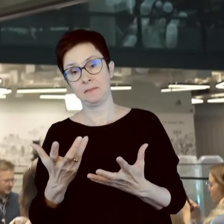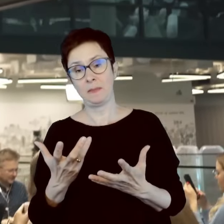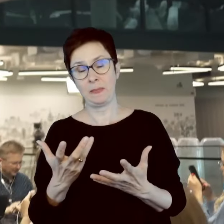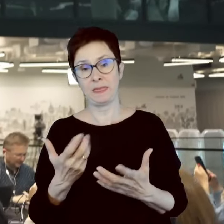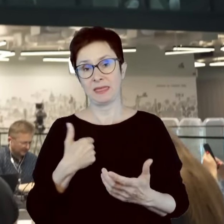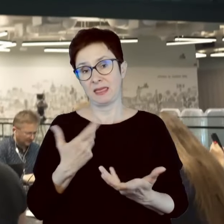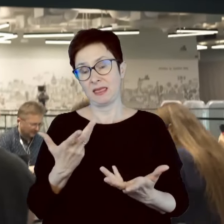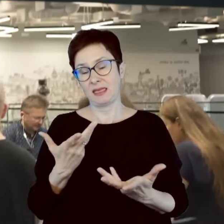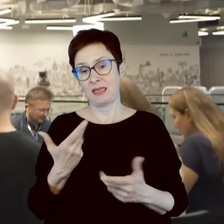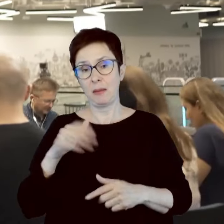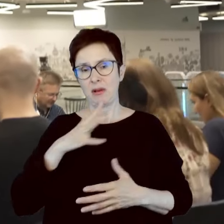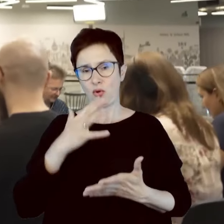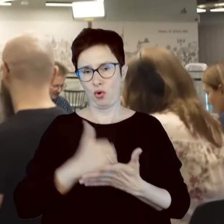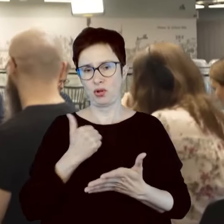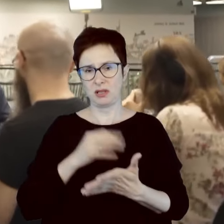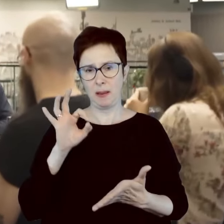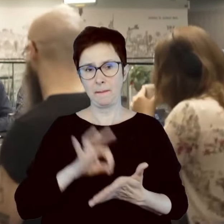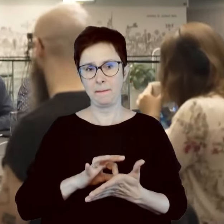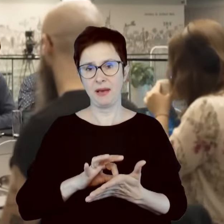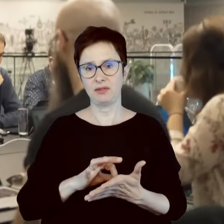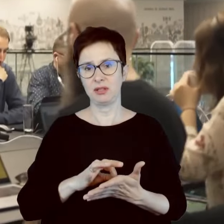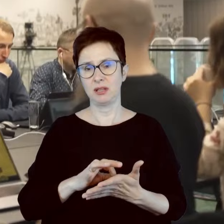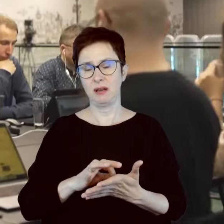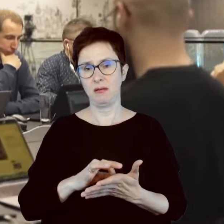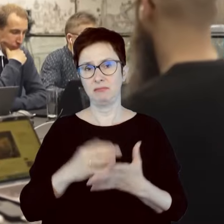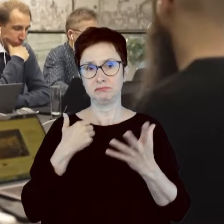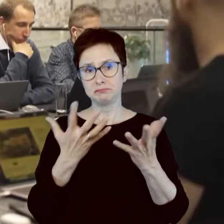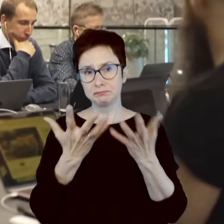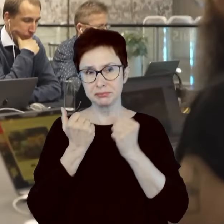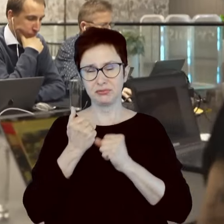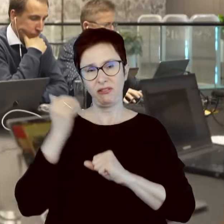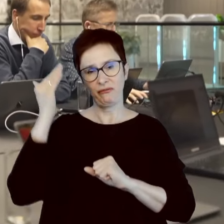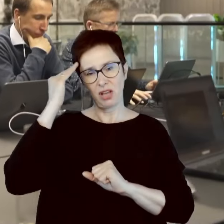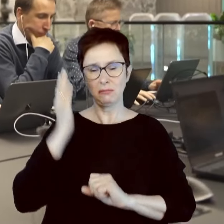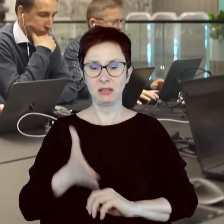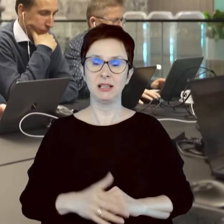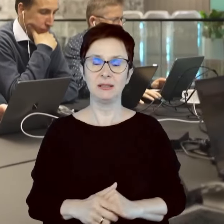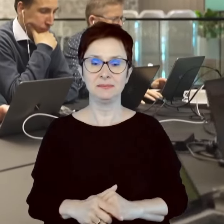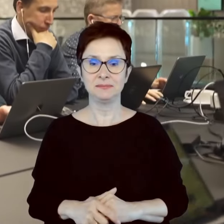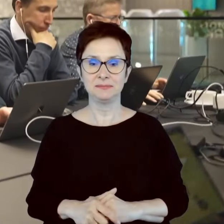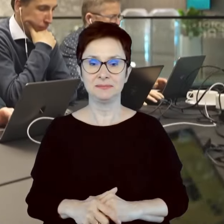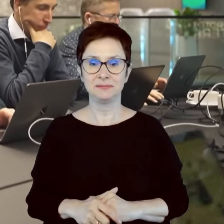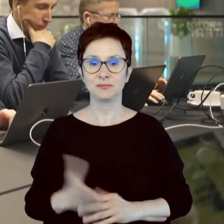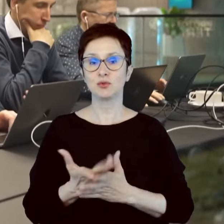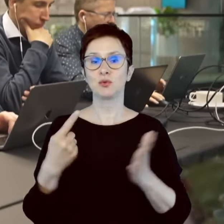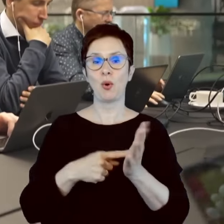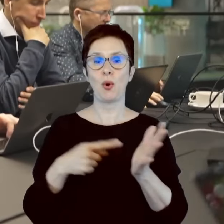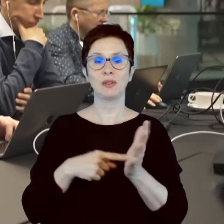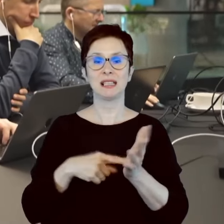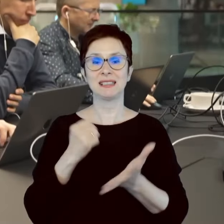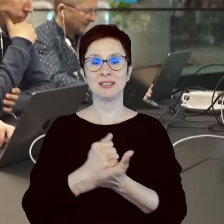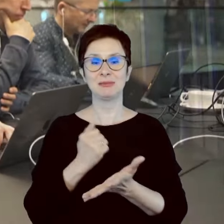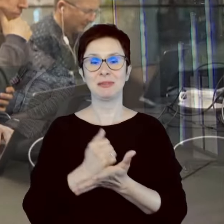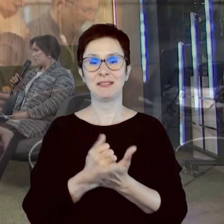białkowy, korzystać i z której będziemy czerpać wiedzy. Jeszcze kropka na dni, Natalia? Coś chcesz jeszcze dodać, bo już powolutku będziemy kończyć?